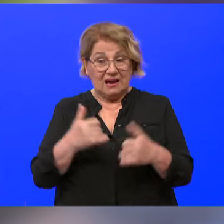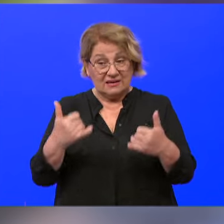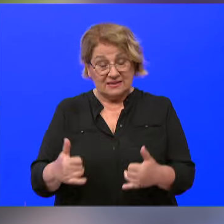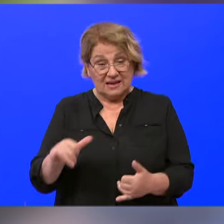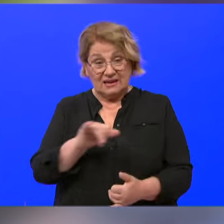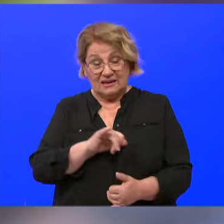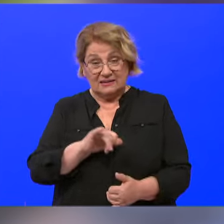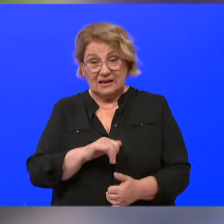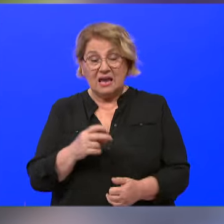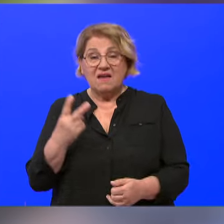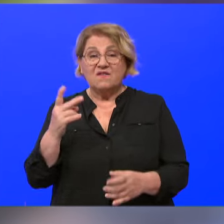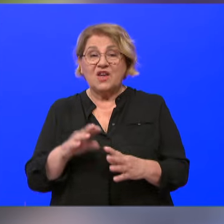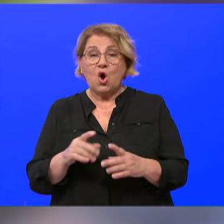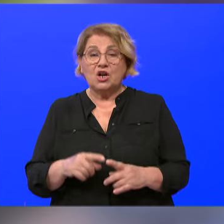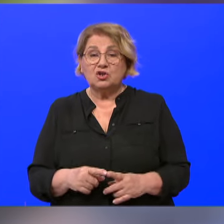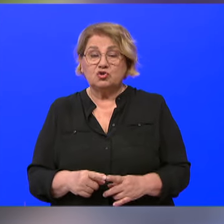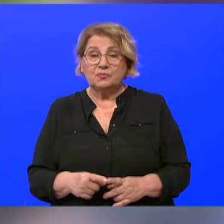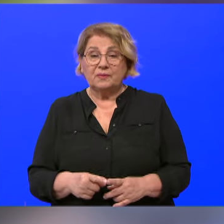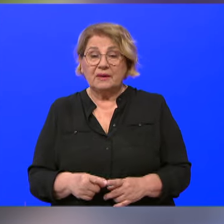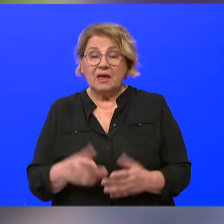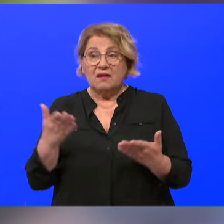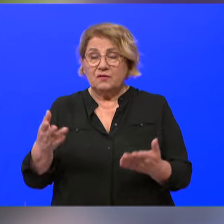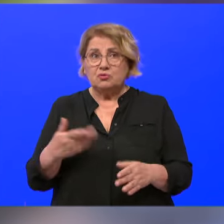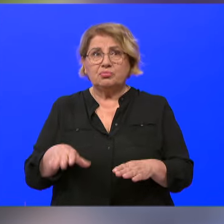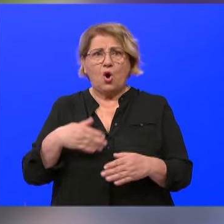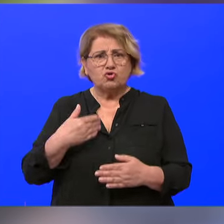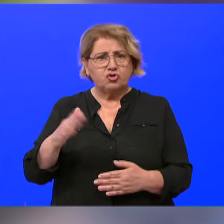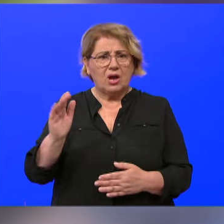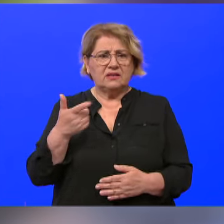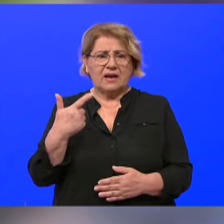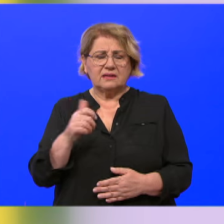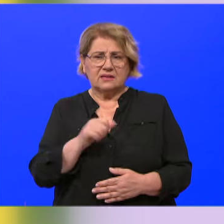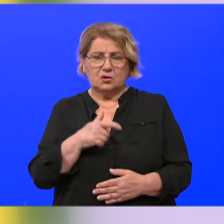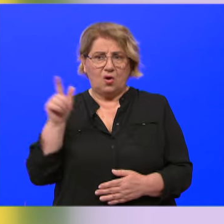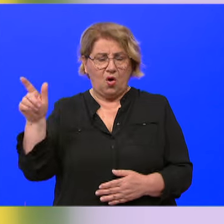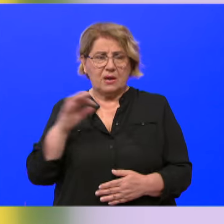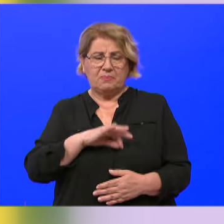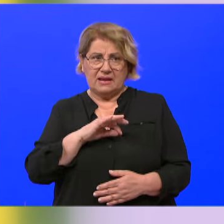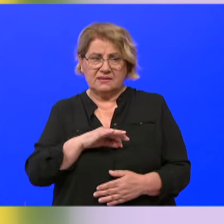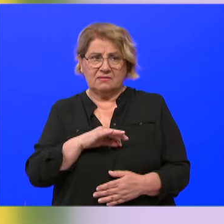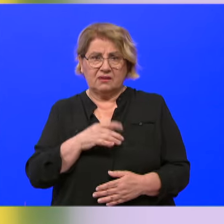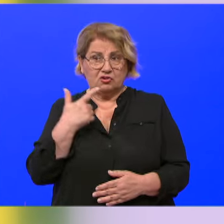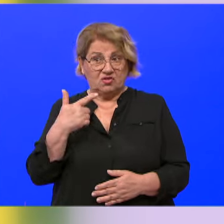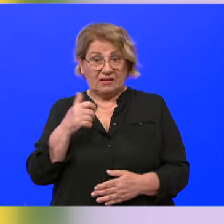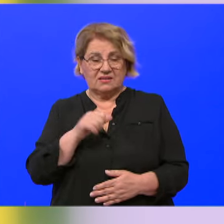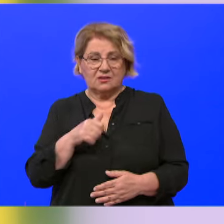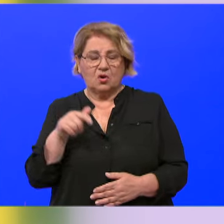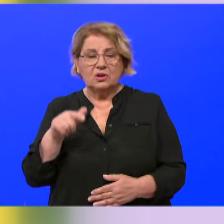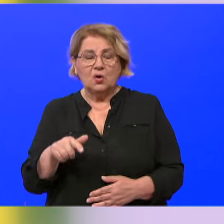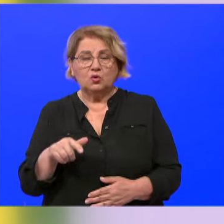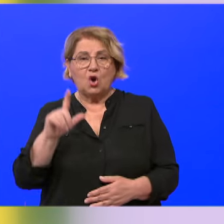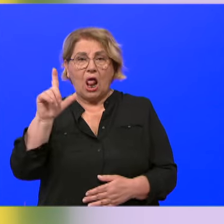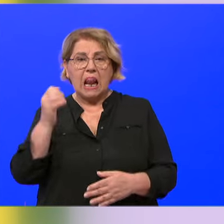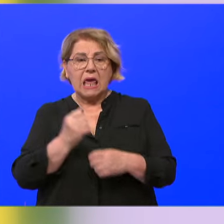zanima, gospodine Vilniću, dakle, više od 20 godina je zapravo vašeg predsjednikovanja u toj